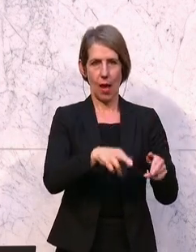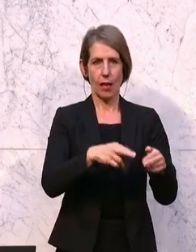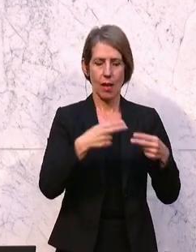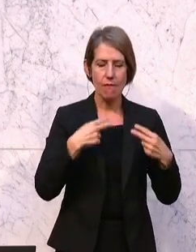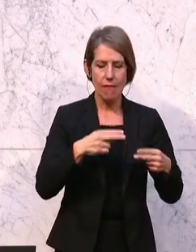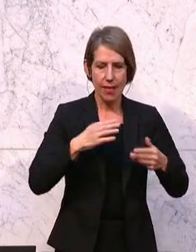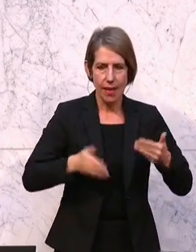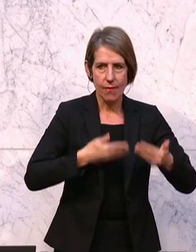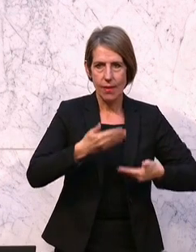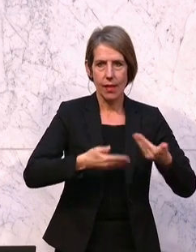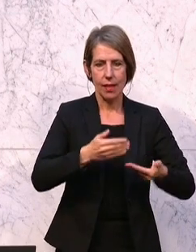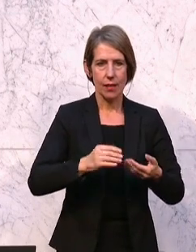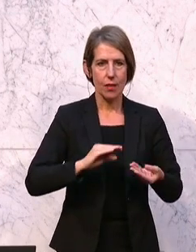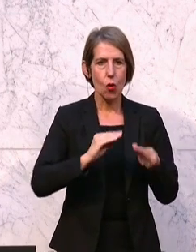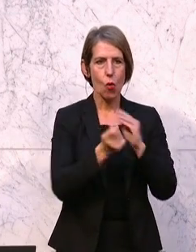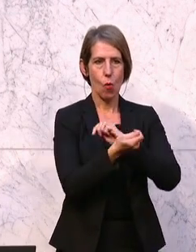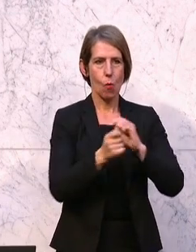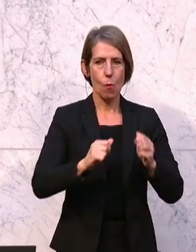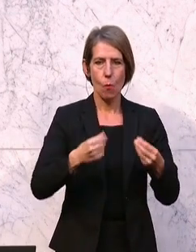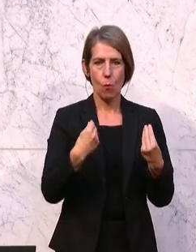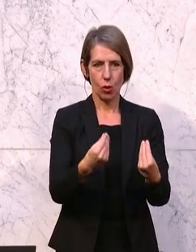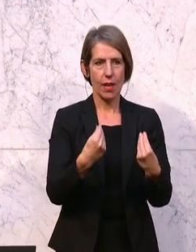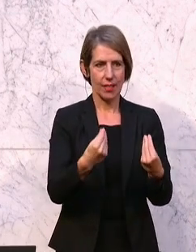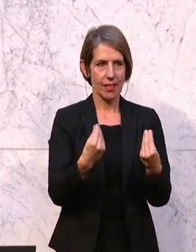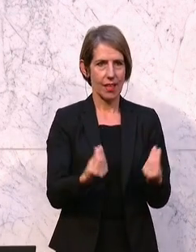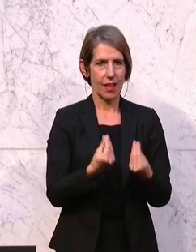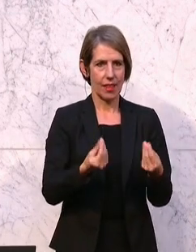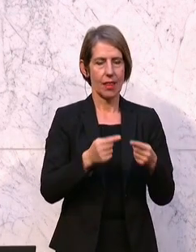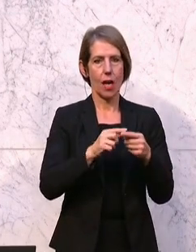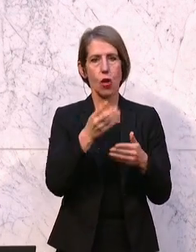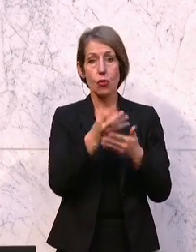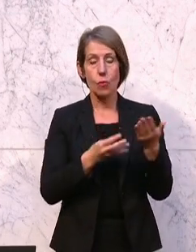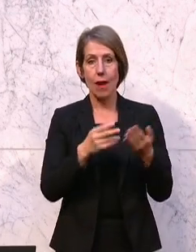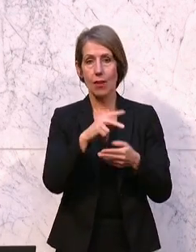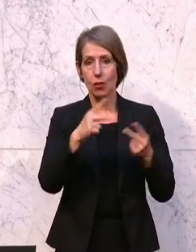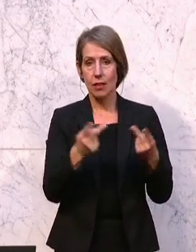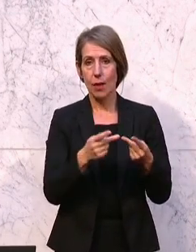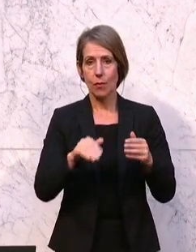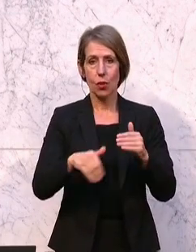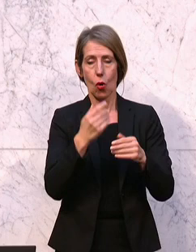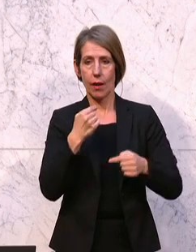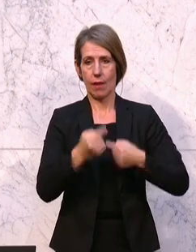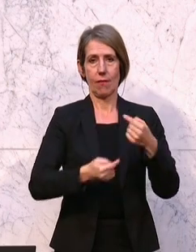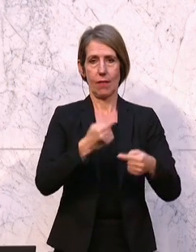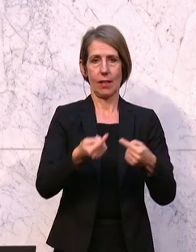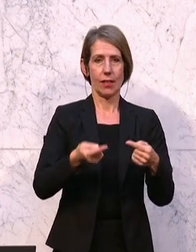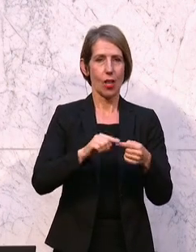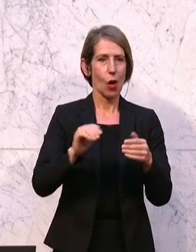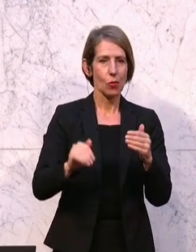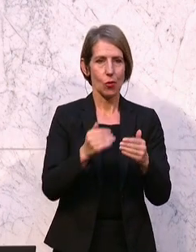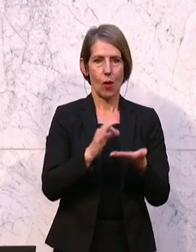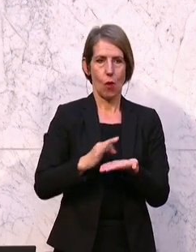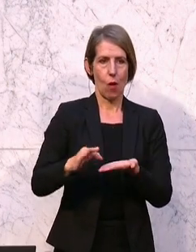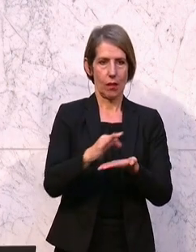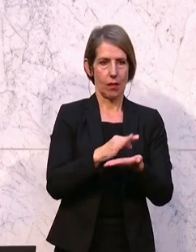weiterzuentwickeln, sich zu modernisieren. Einerseits auch neue Sprachkonzepte zu haben, aber auch neue Orte, wo sie sich